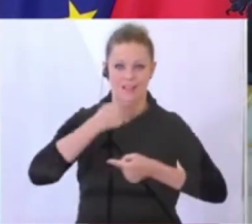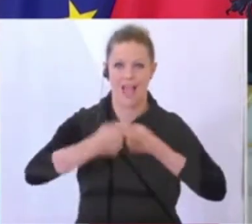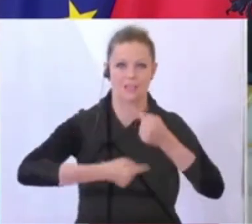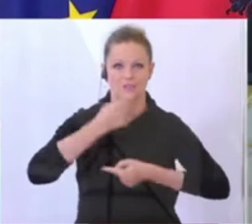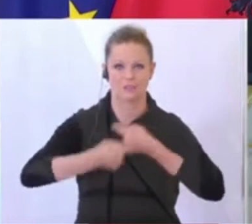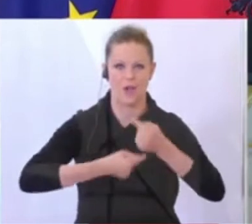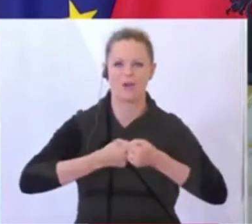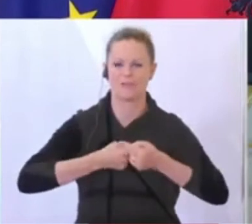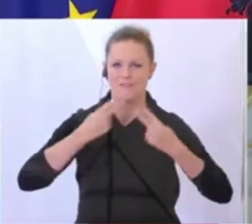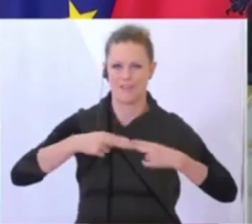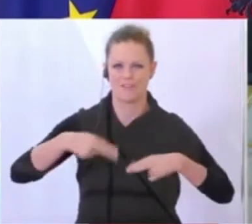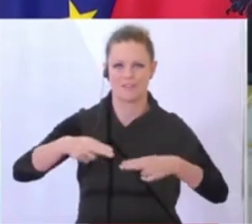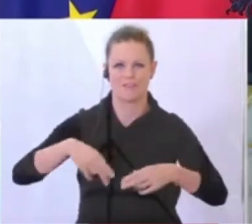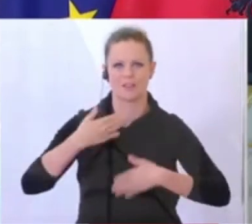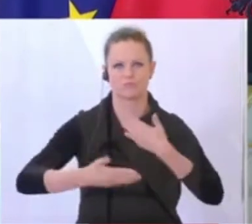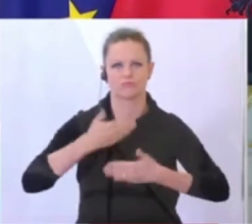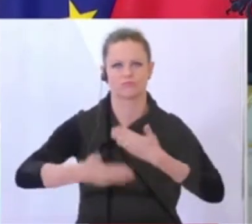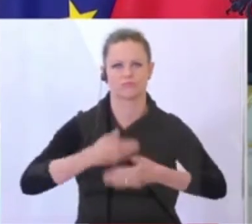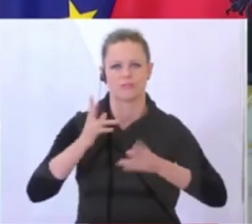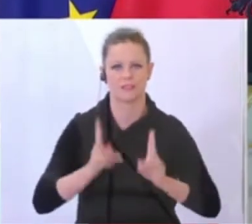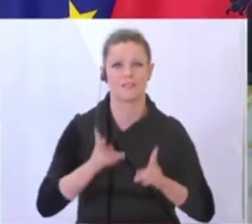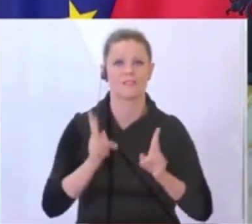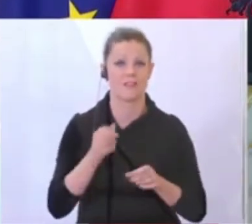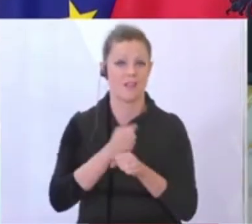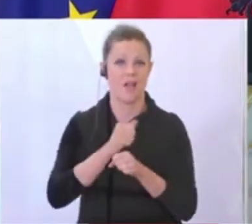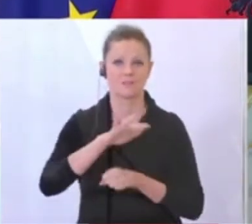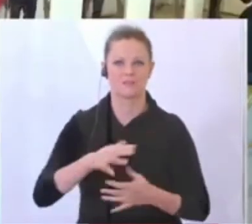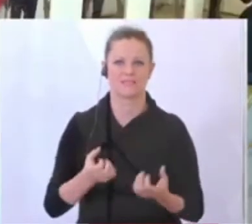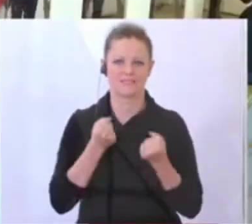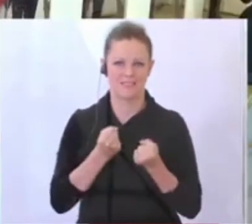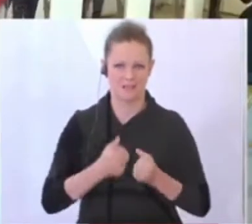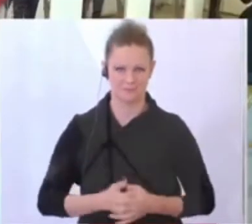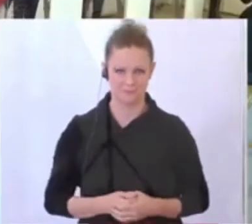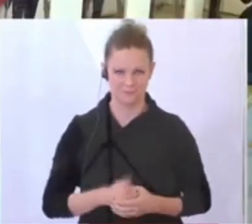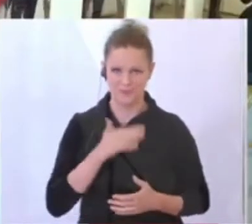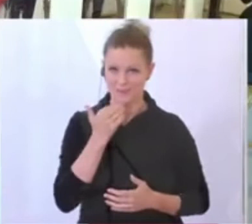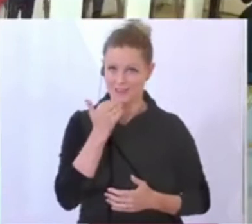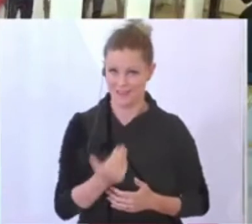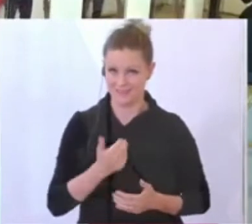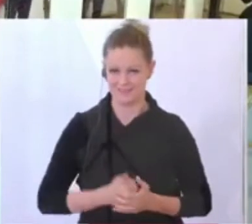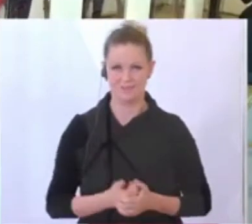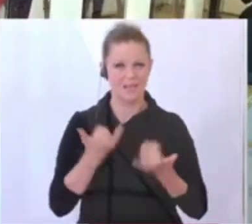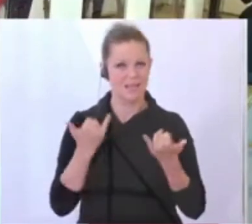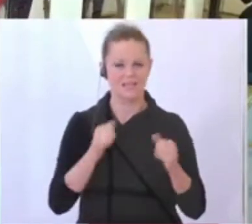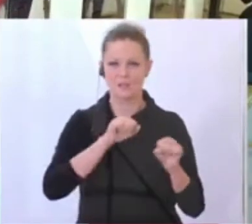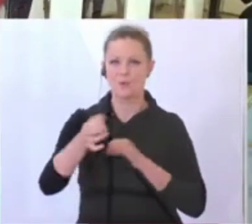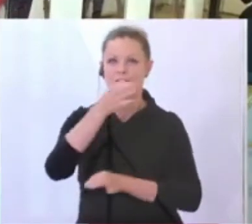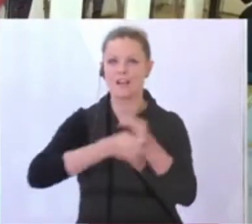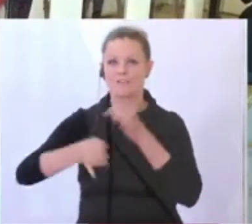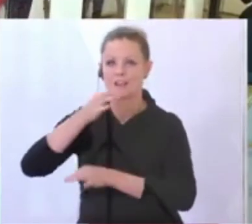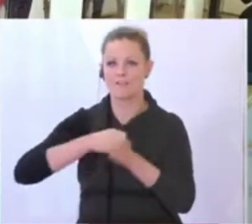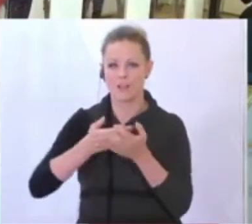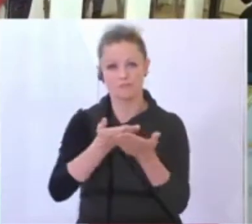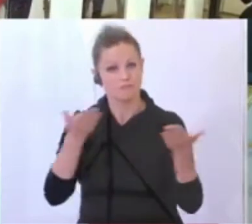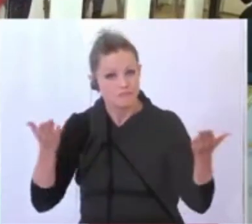und damit auch die Arbeitsplätze hoffentlich gut sichern können. Vielen Dank. Wir kommen nun zum Fragenteil und